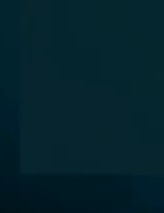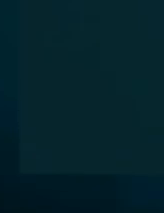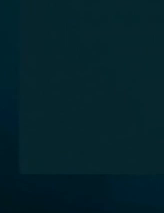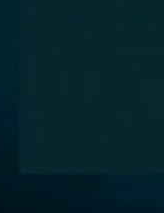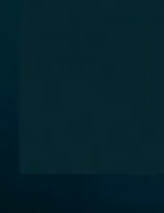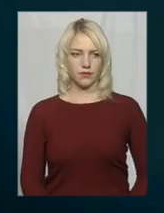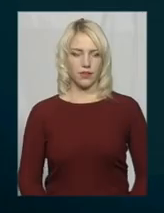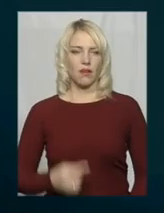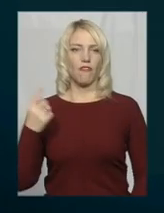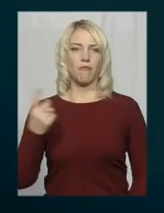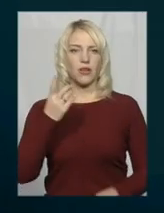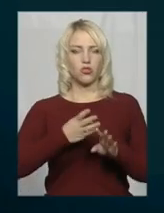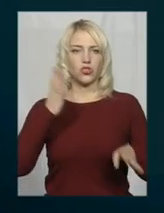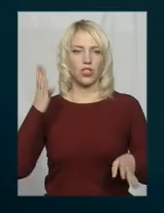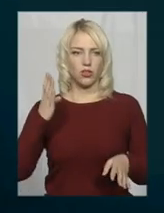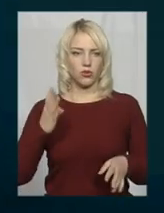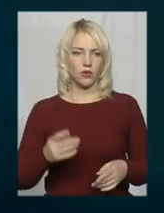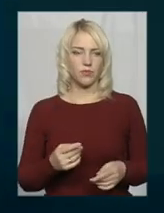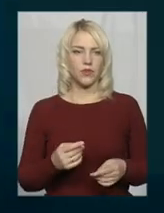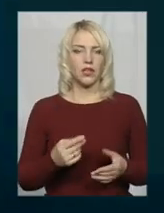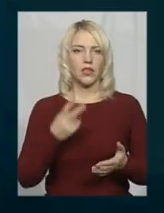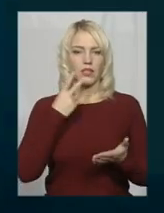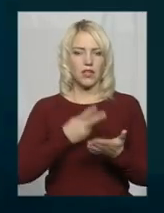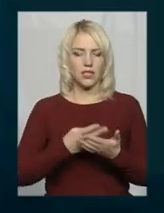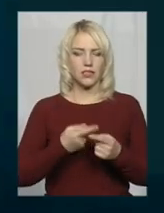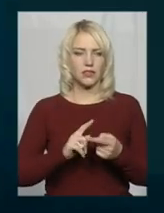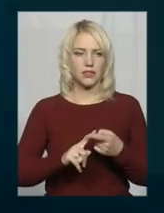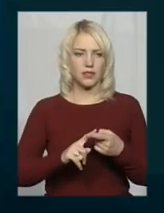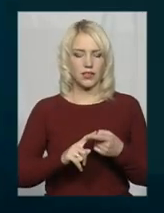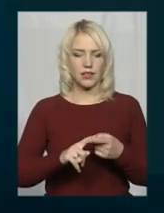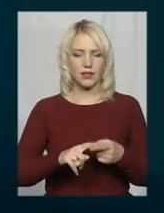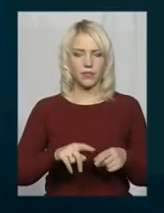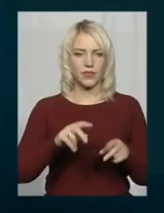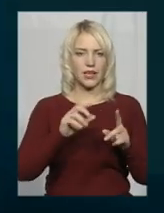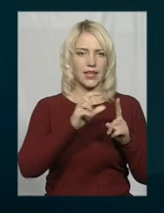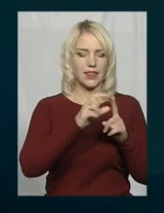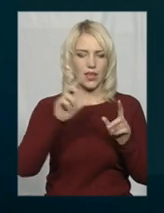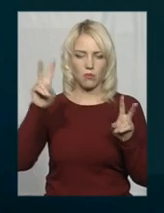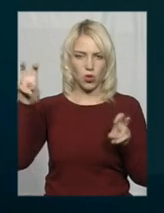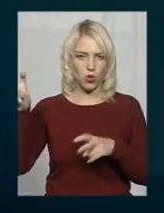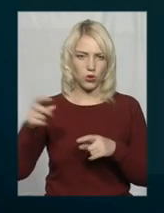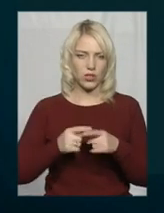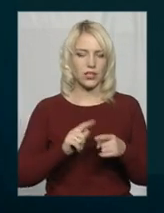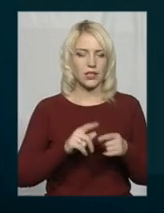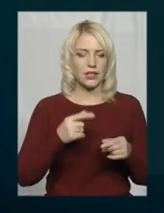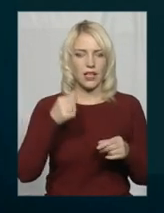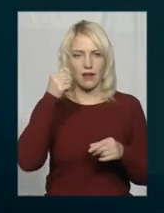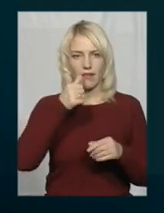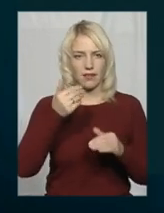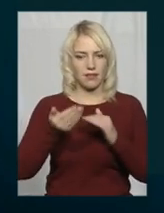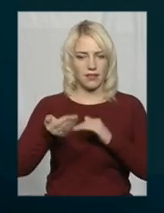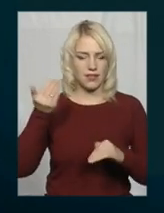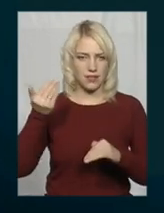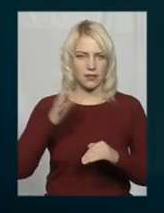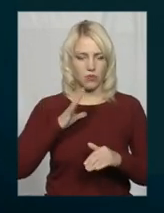В першу чергу, виходячи з етимології цього слова, ми вже рік тому зробили цю заяву, так, перший раз.